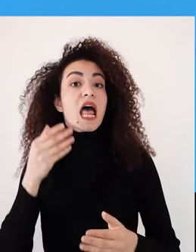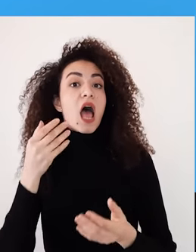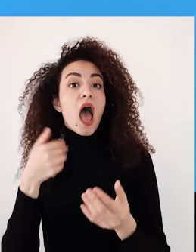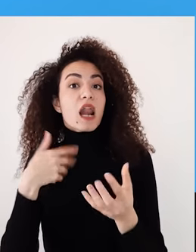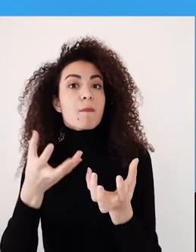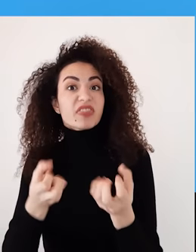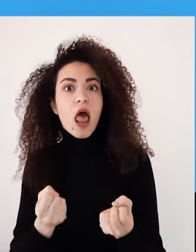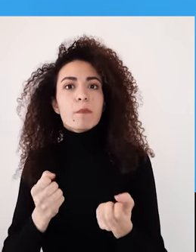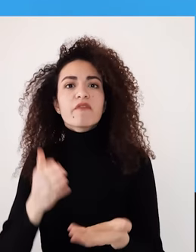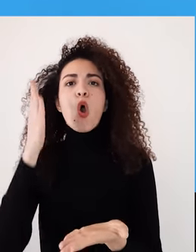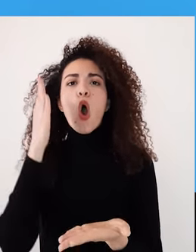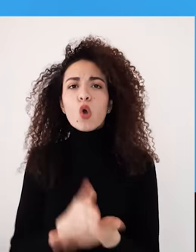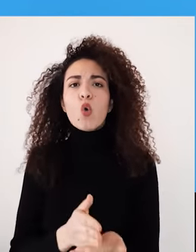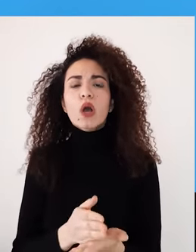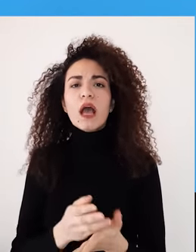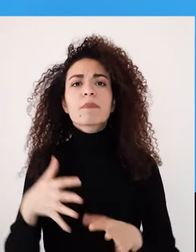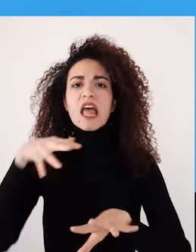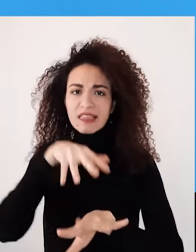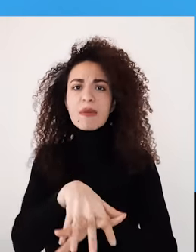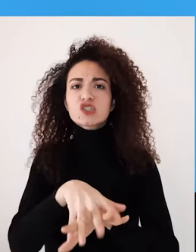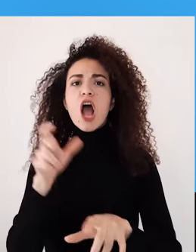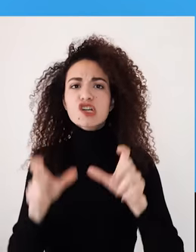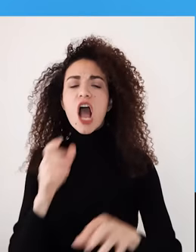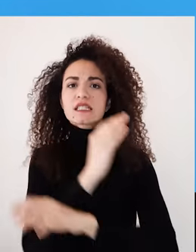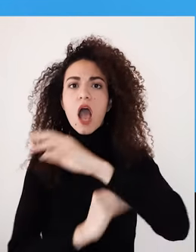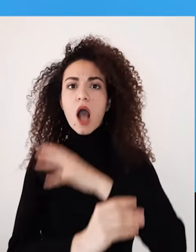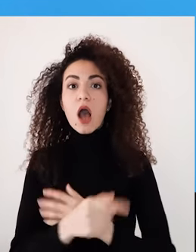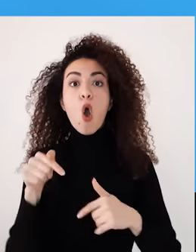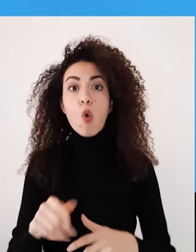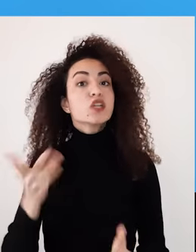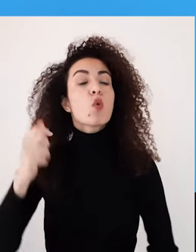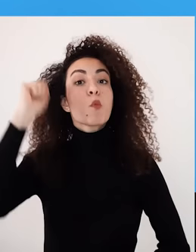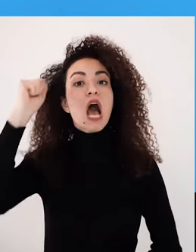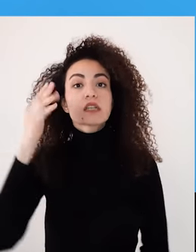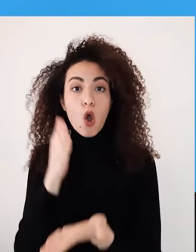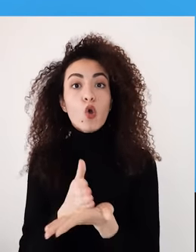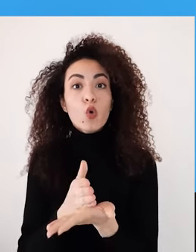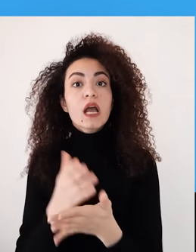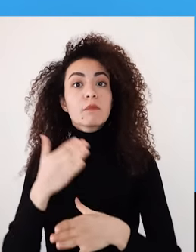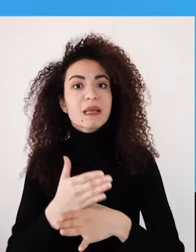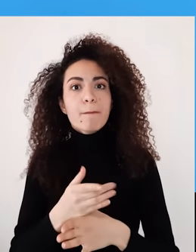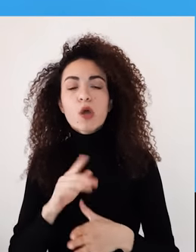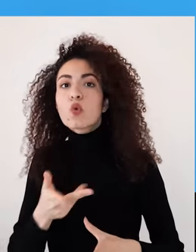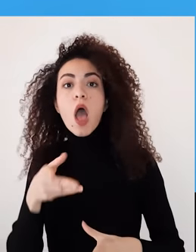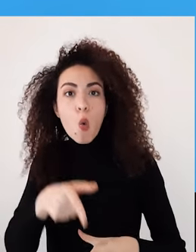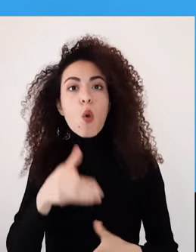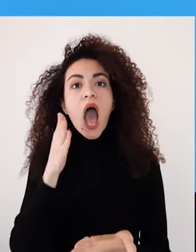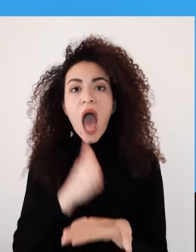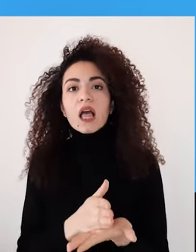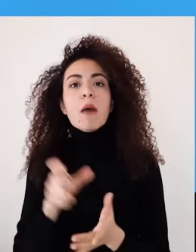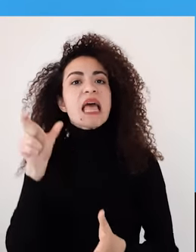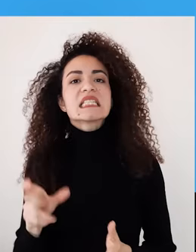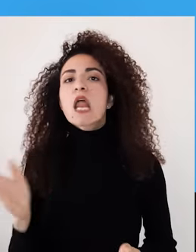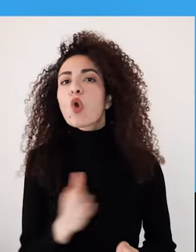الإعاقة باعتبار حق من حقوق الإنسان هي مناصرة من مبدأ حقوقي وهي نوع المناصرة اللي بدعوك لتبنيها